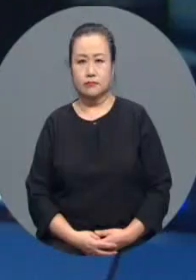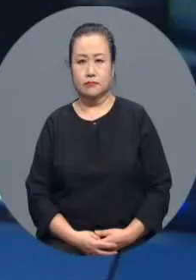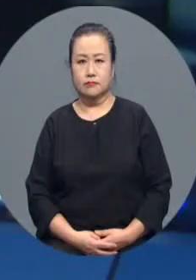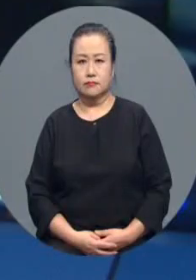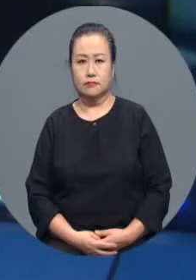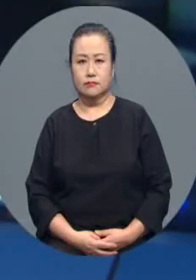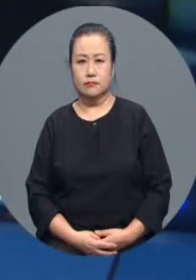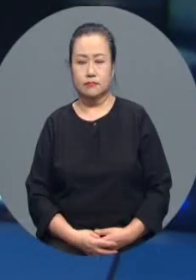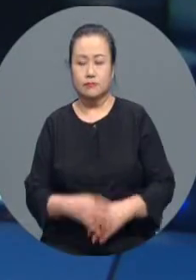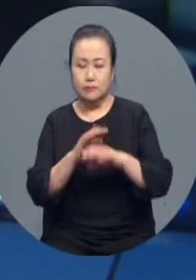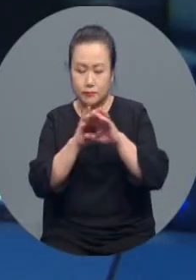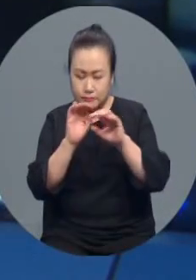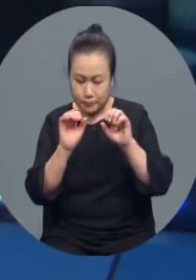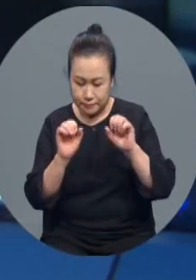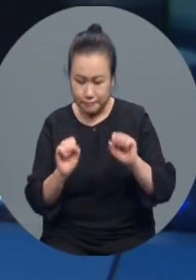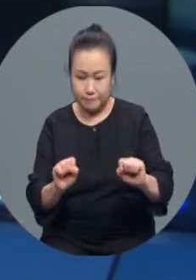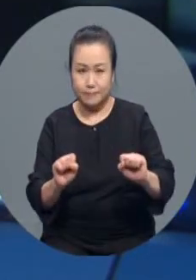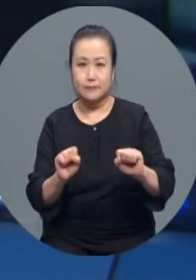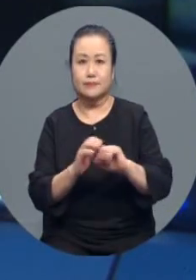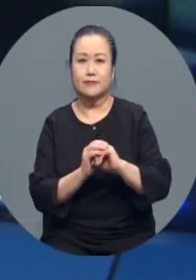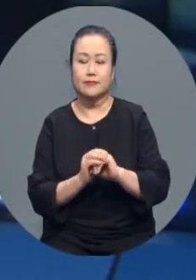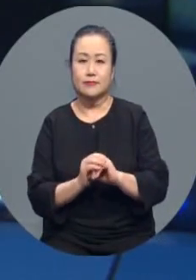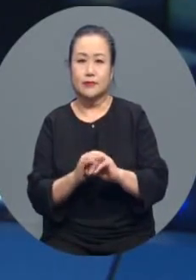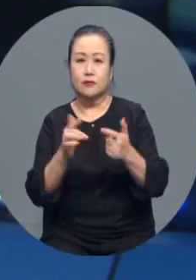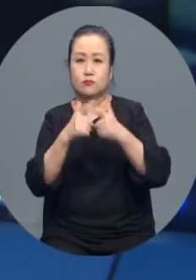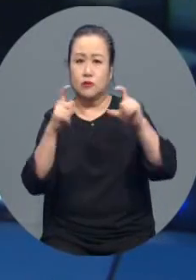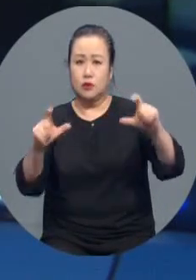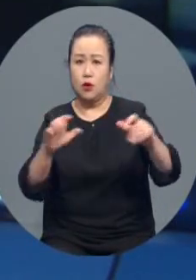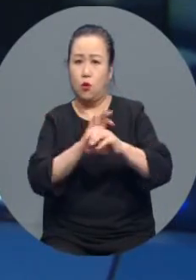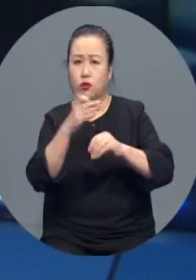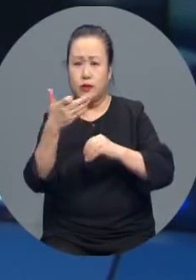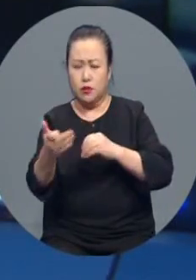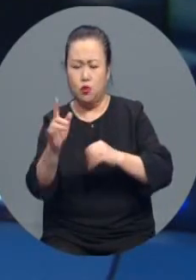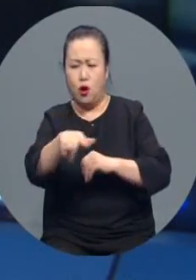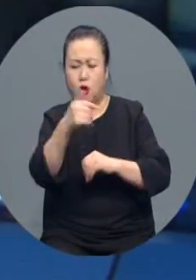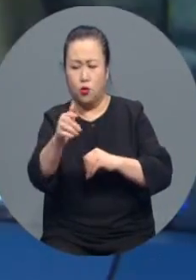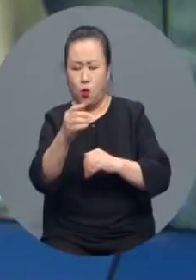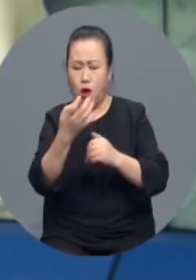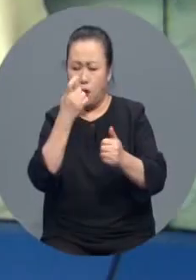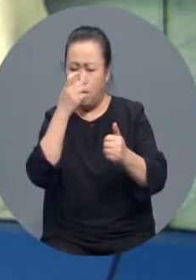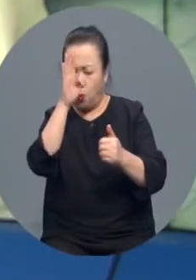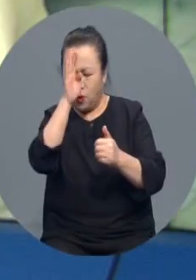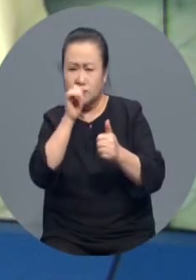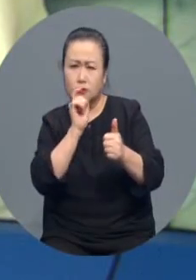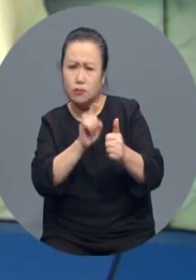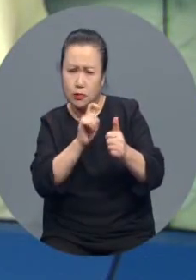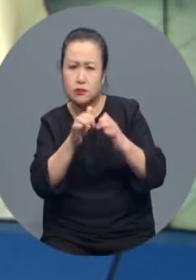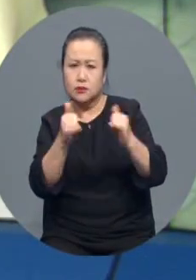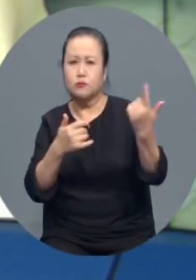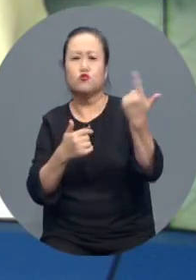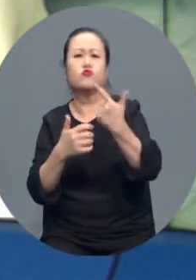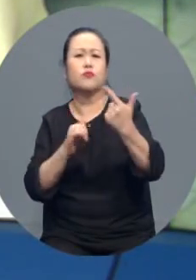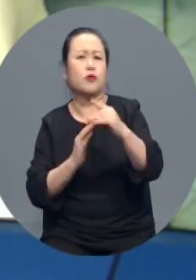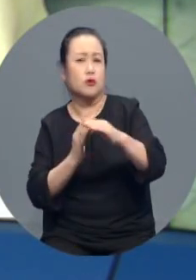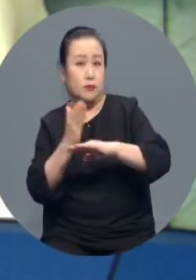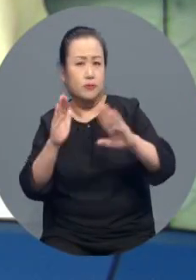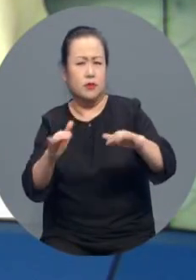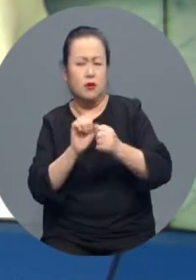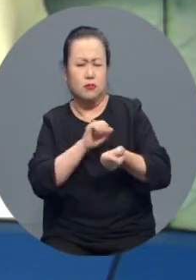여러분 안녕하십니까. 부산의 코로나19 하루 환자 수가 6천 명을 넘어섰습니다.